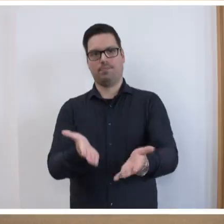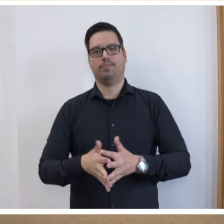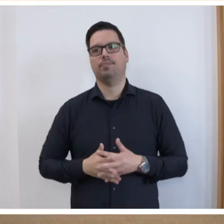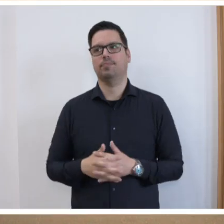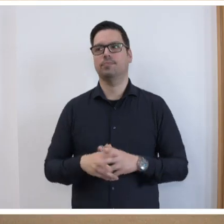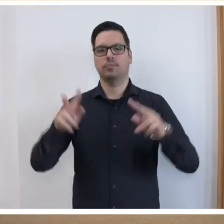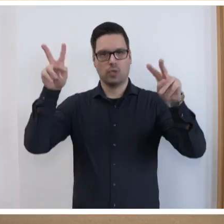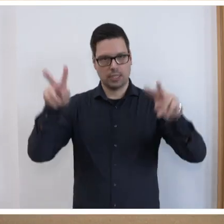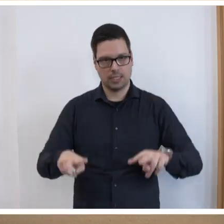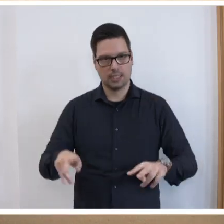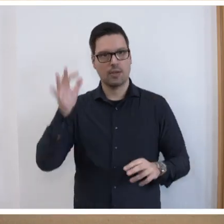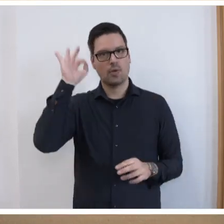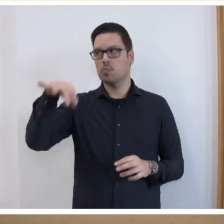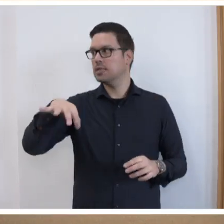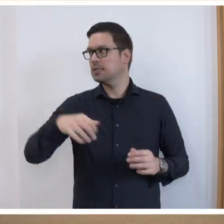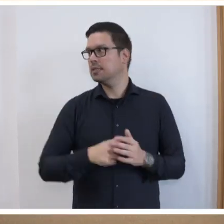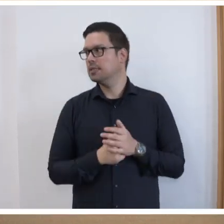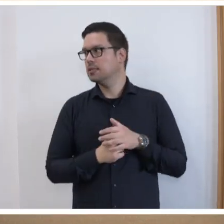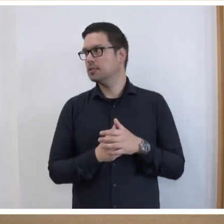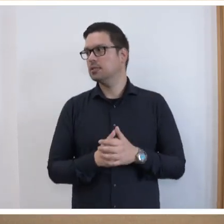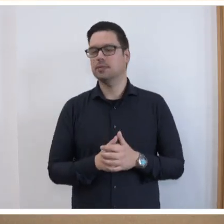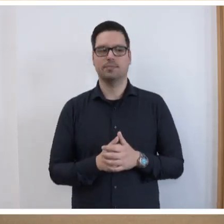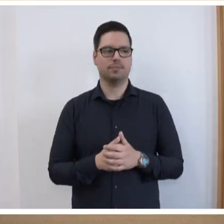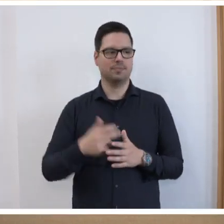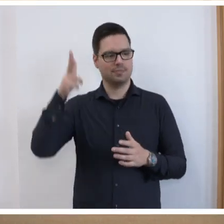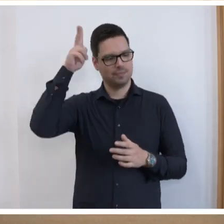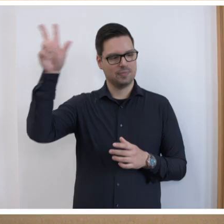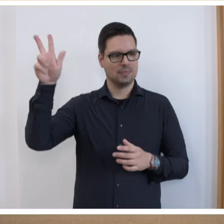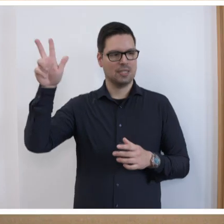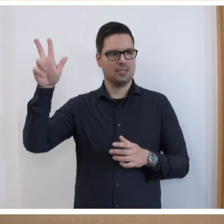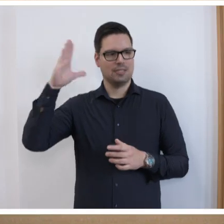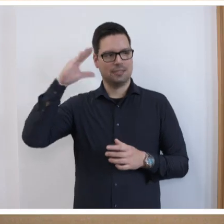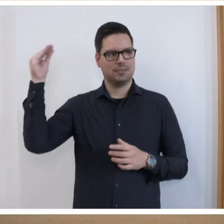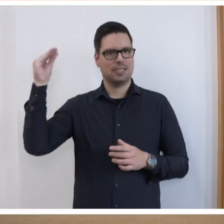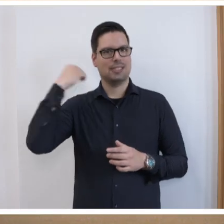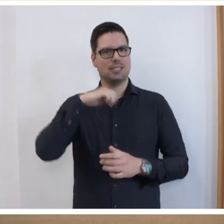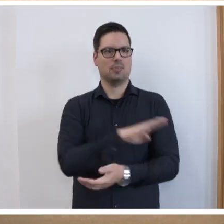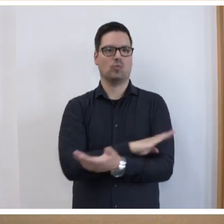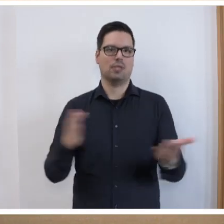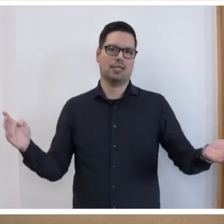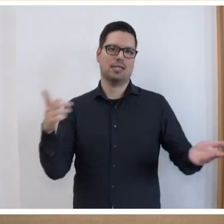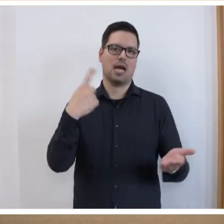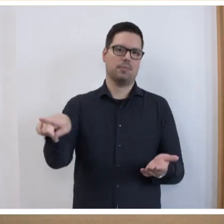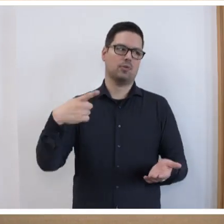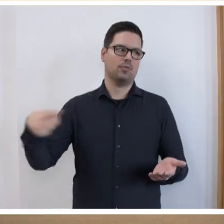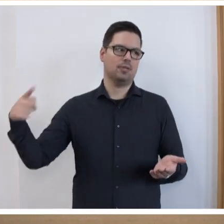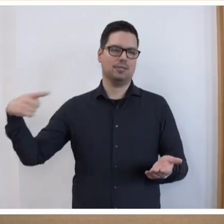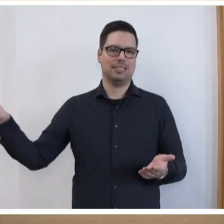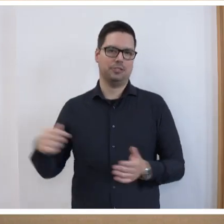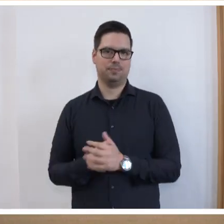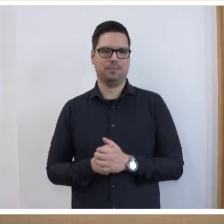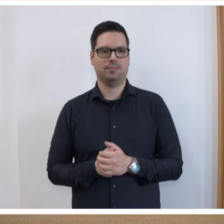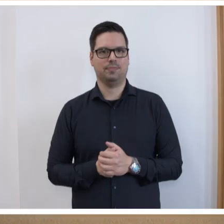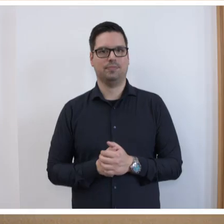Sehr geehrte Frau Präsidentin, sehr geehrte Damen und Herren, liebe Gäste, liebe Kolleginnen und Kollegen Abgeordnete. Es ist